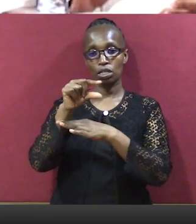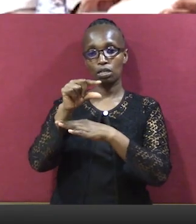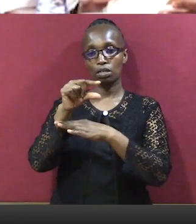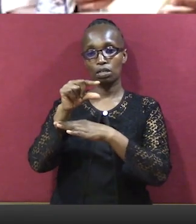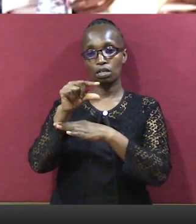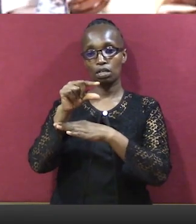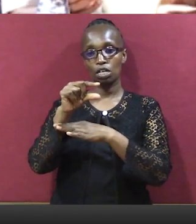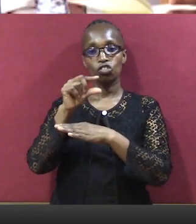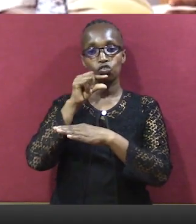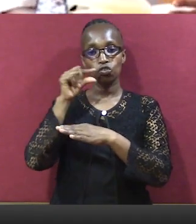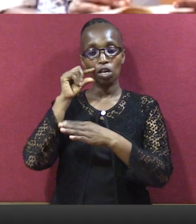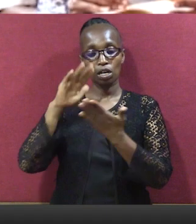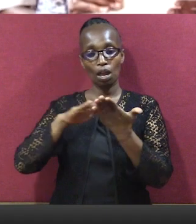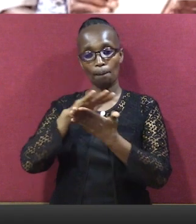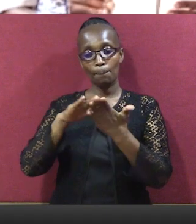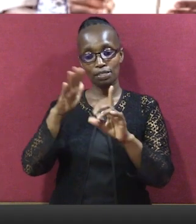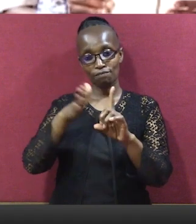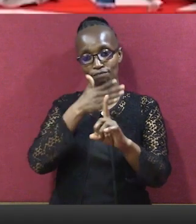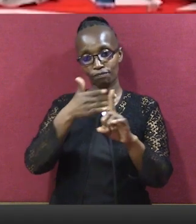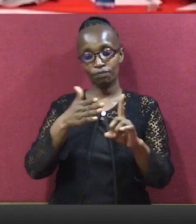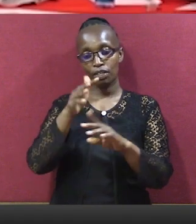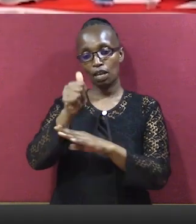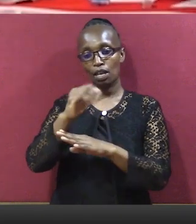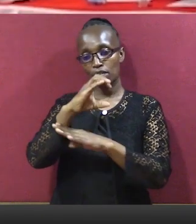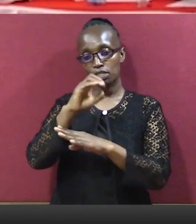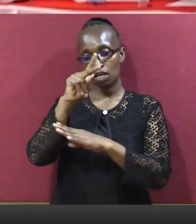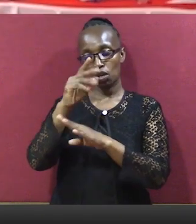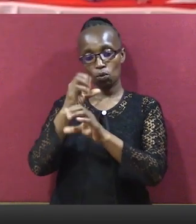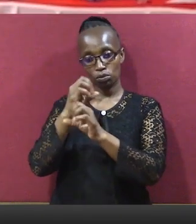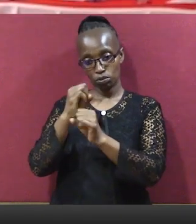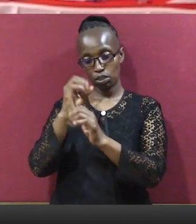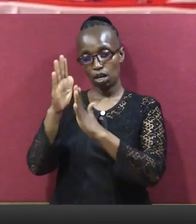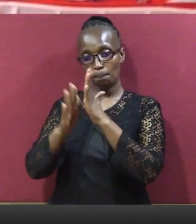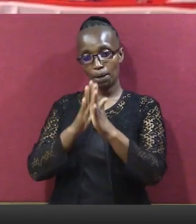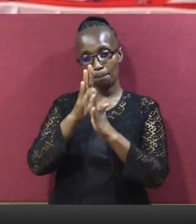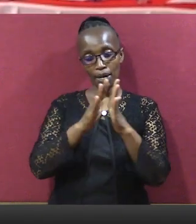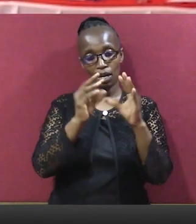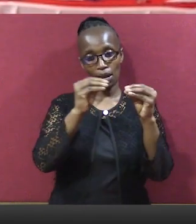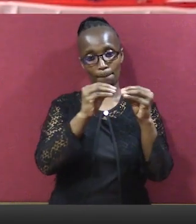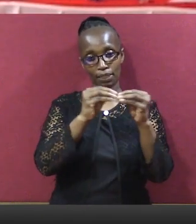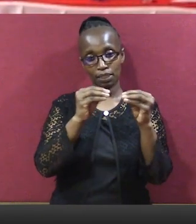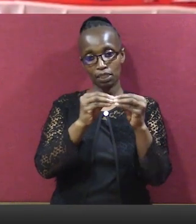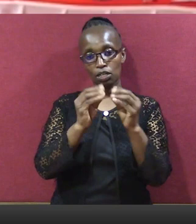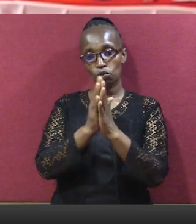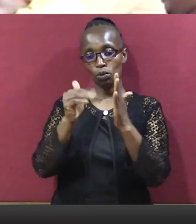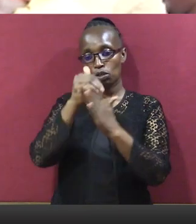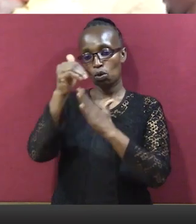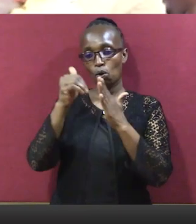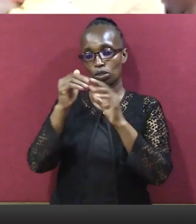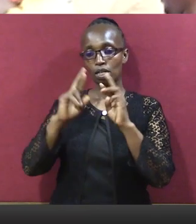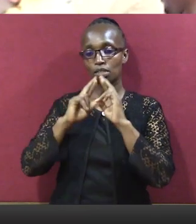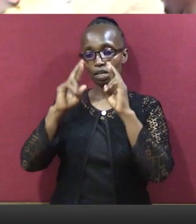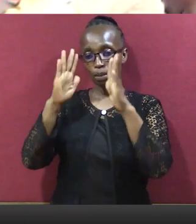Baraza la kitaifa la makanisa NCCK lilianda mafunzo kwa waandishi waabari katika kaunti ya embu